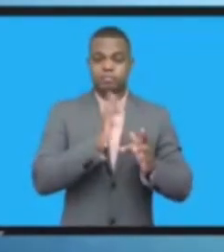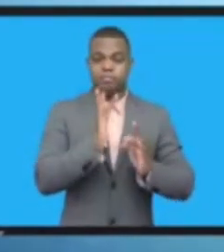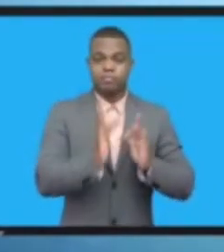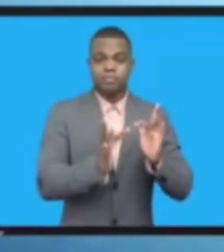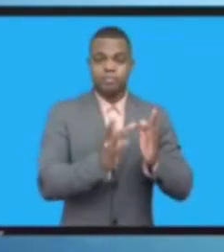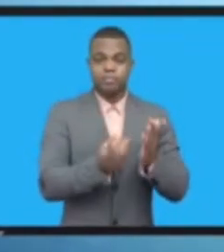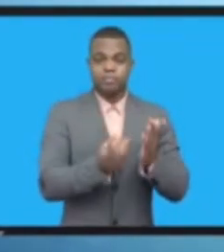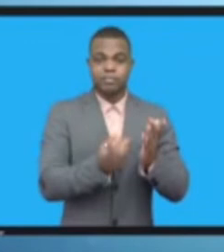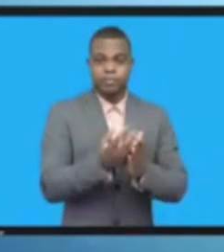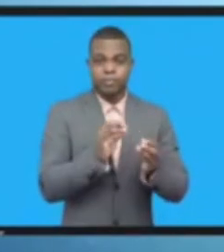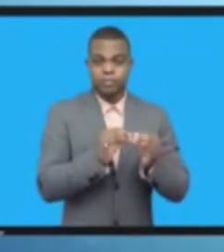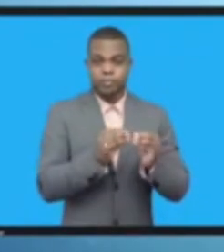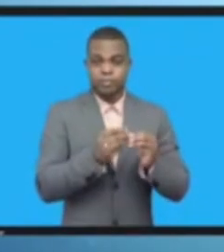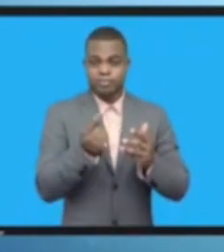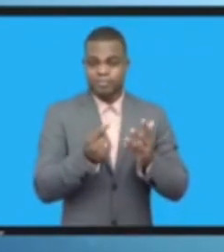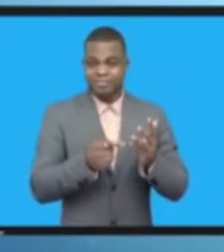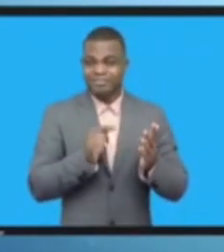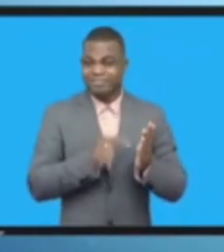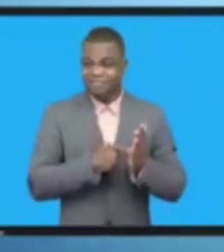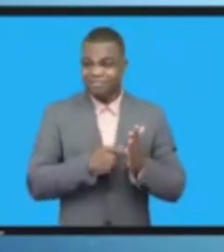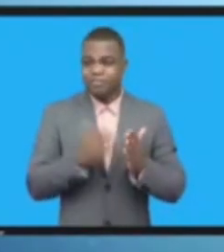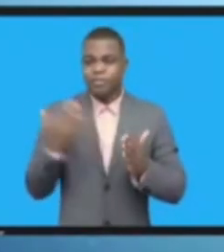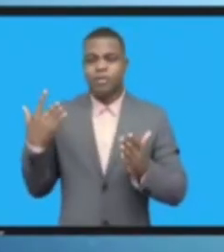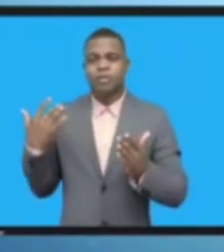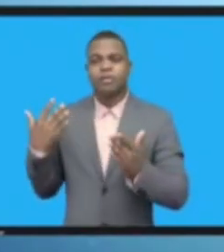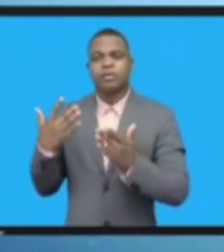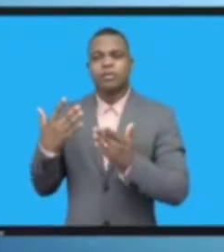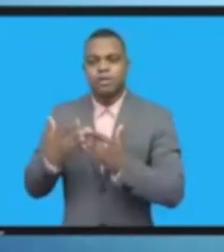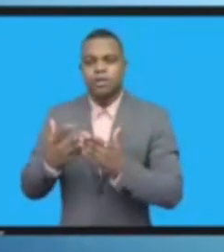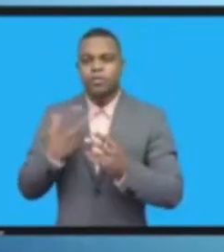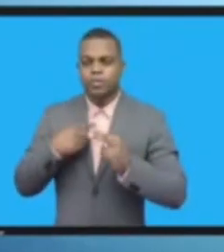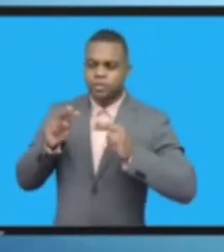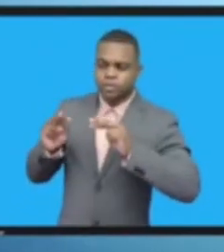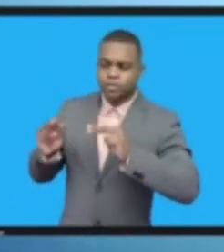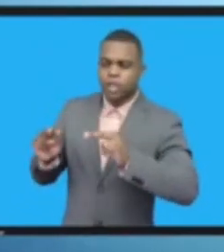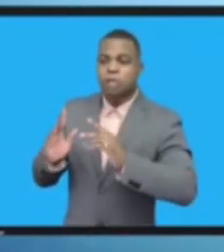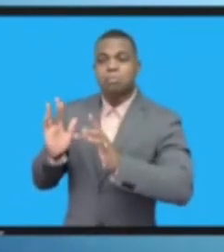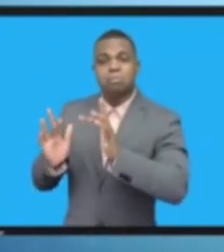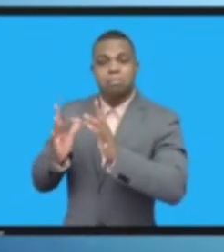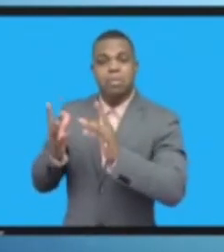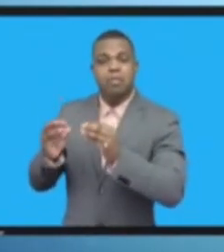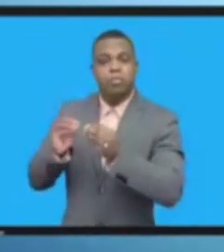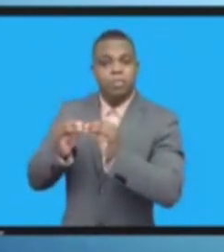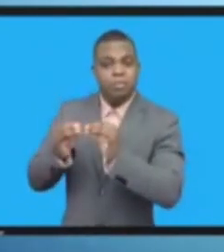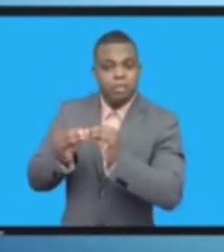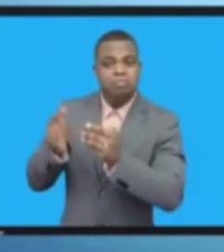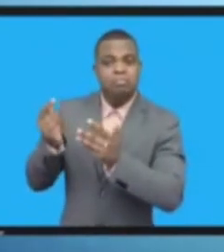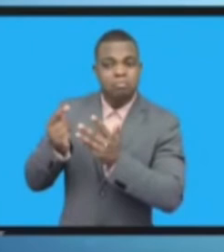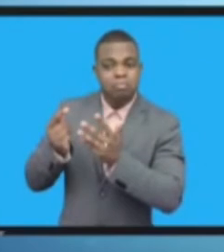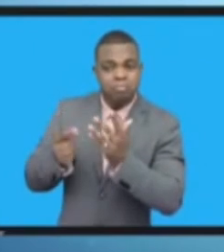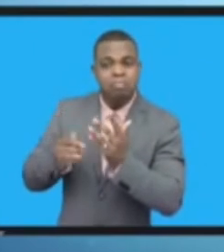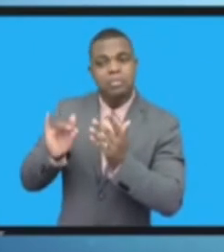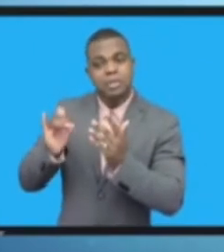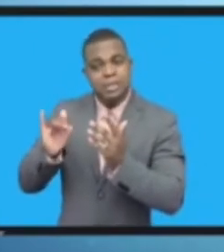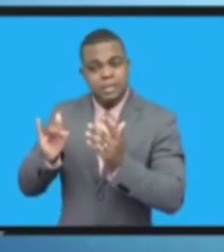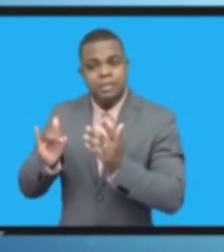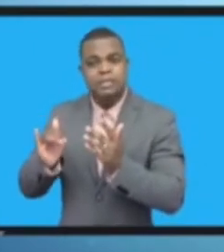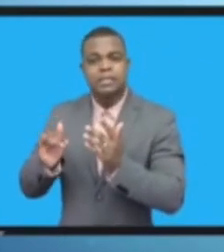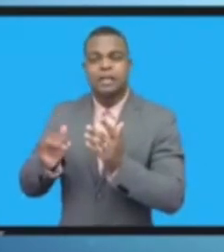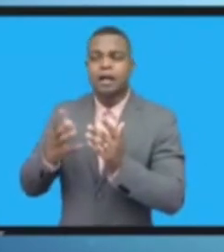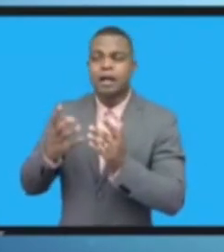الإنترنت ولما يوفره من فرص وقد وصفناها بالتفصيل